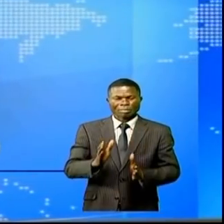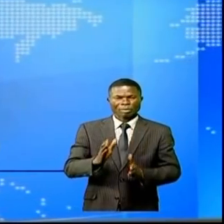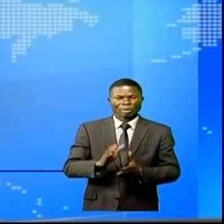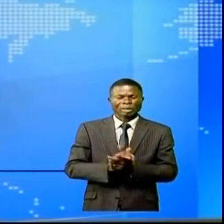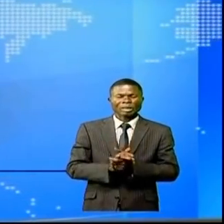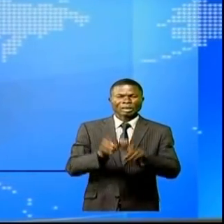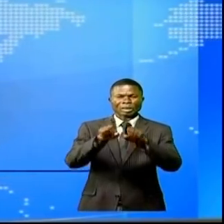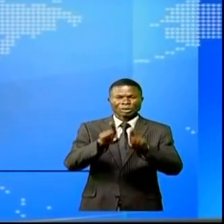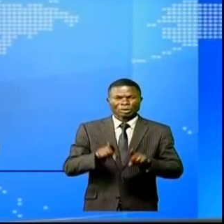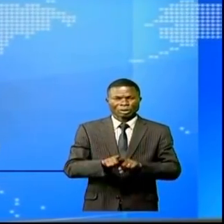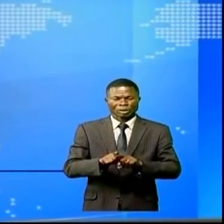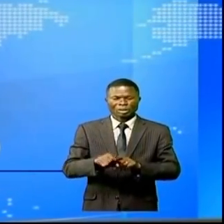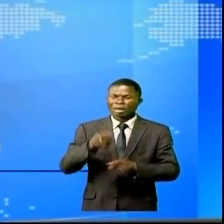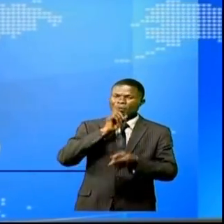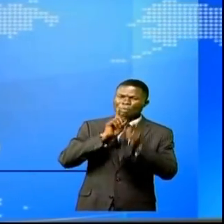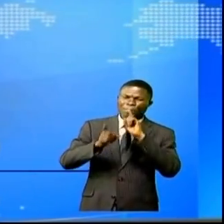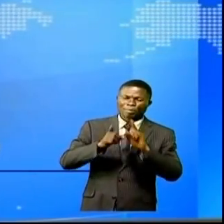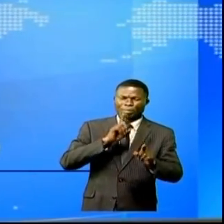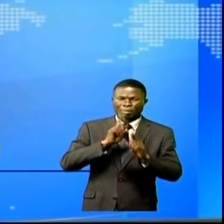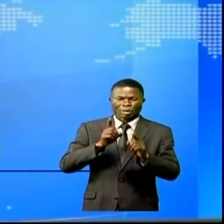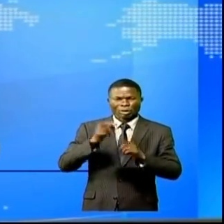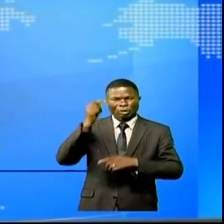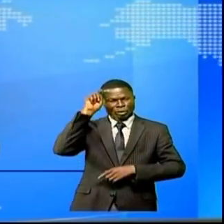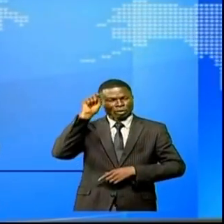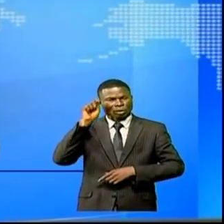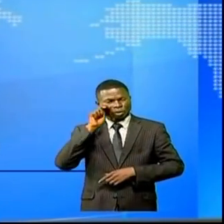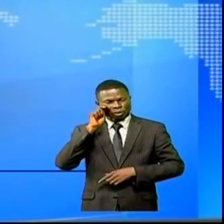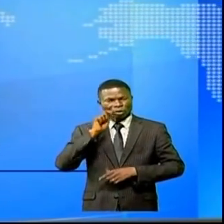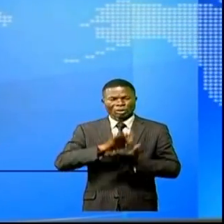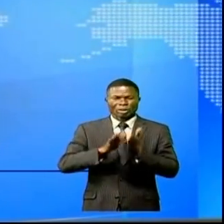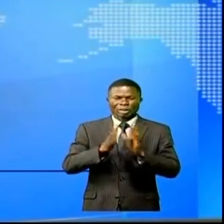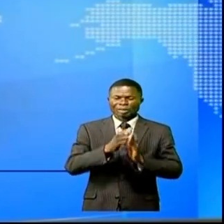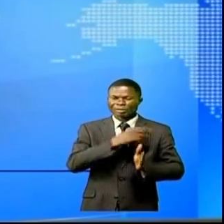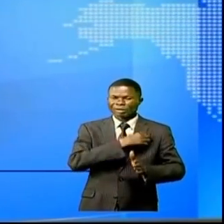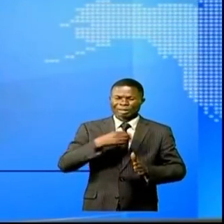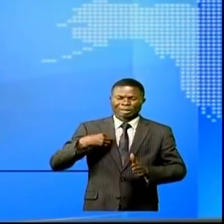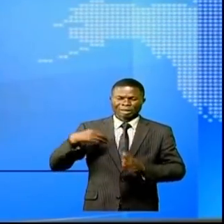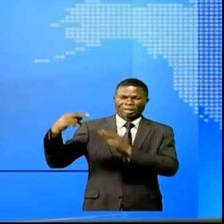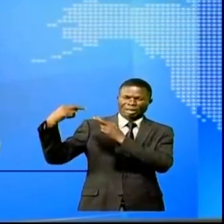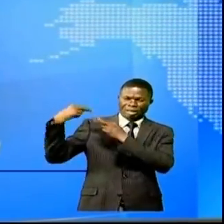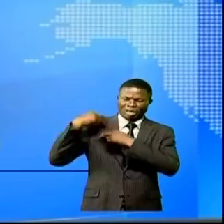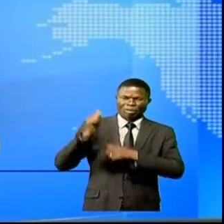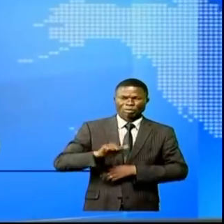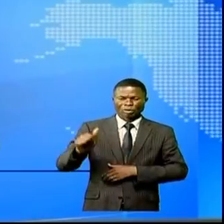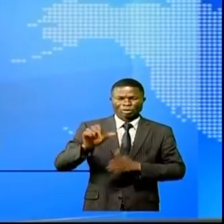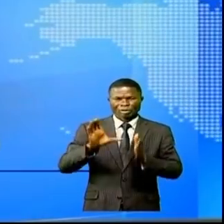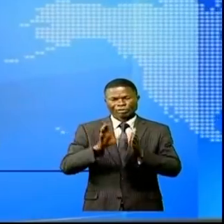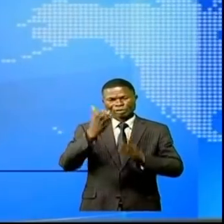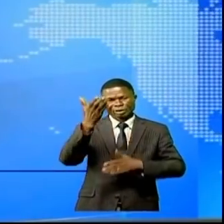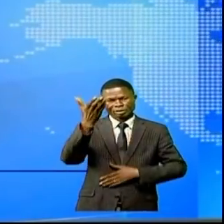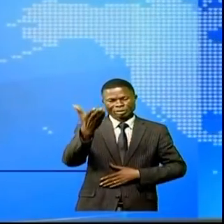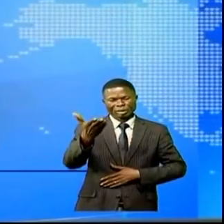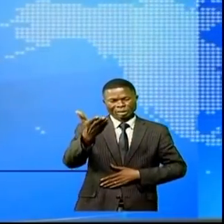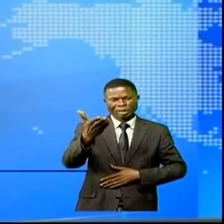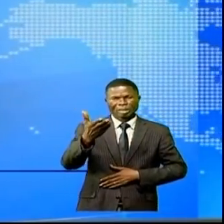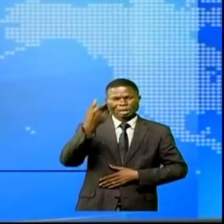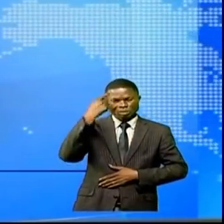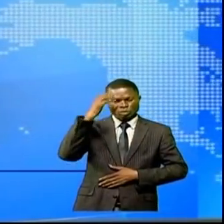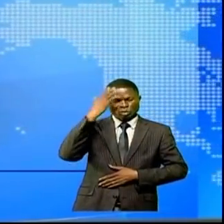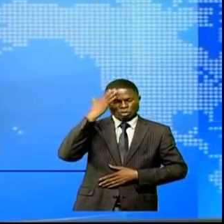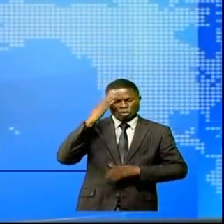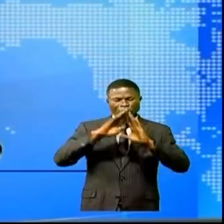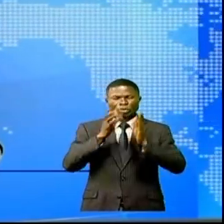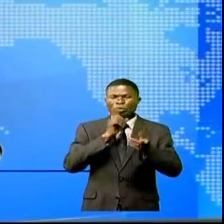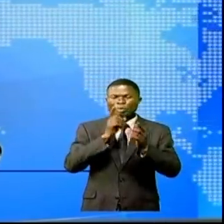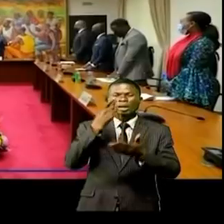menu des échanges le genre et l'autonomisation de la femme. Un reportage de Patti Tondwango, Marcel Moubenga et